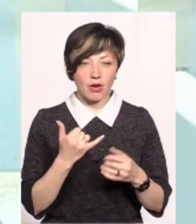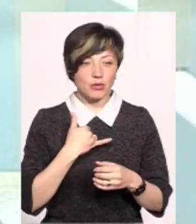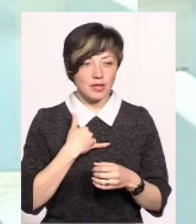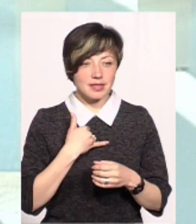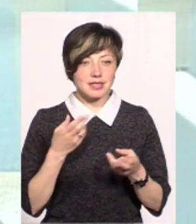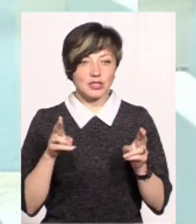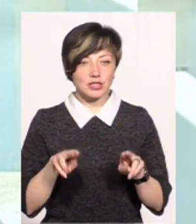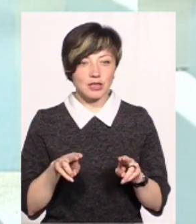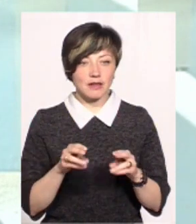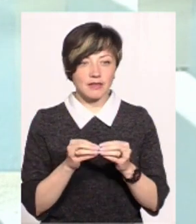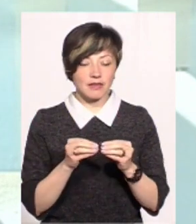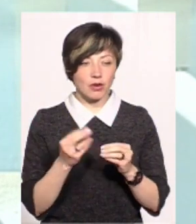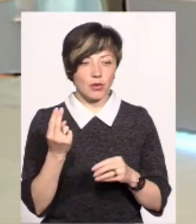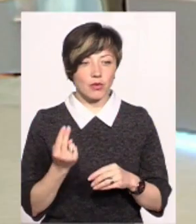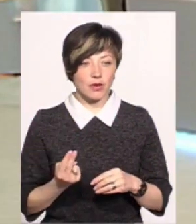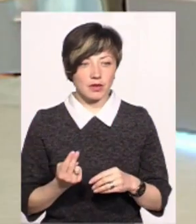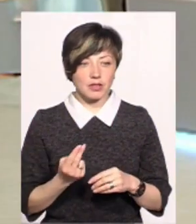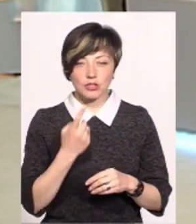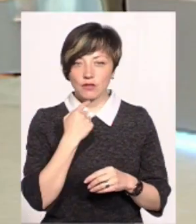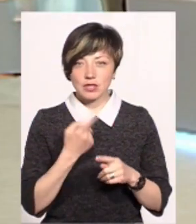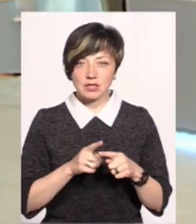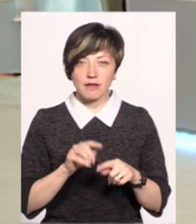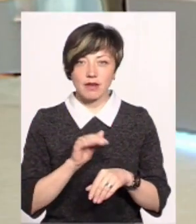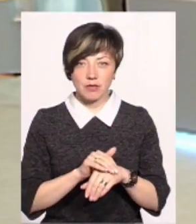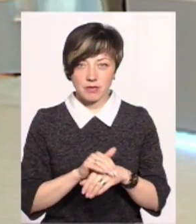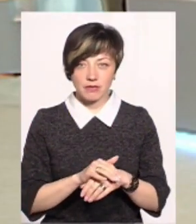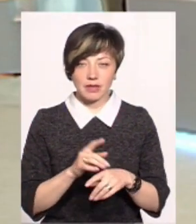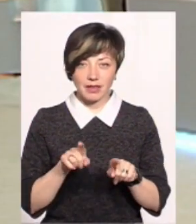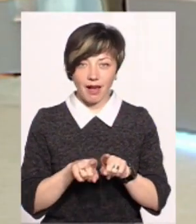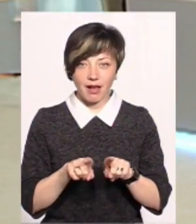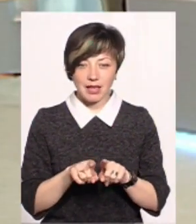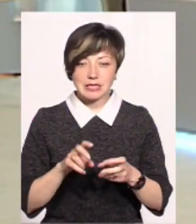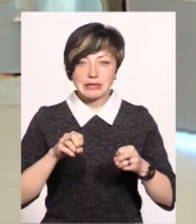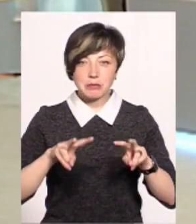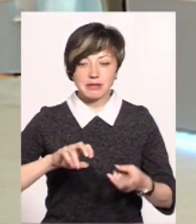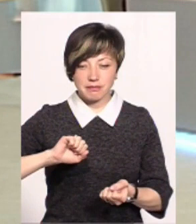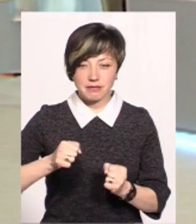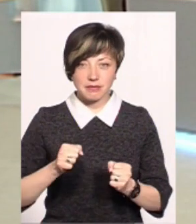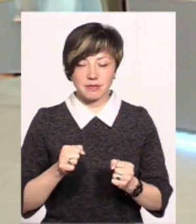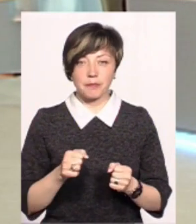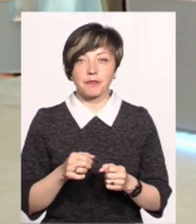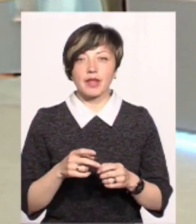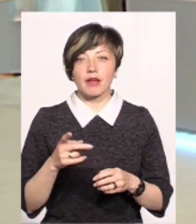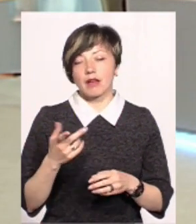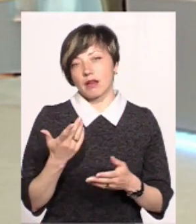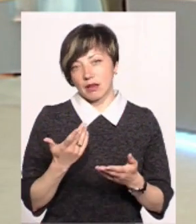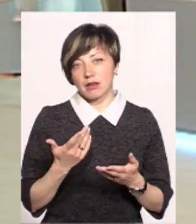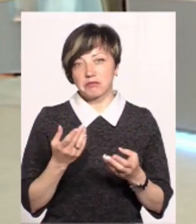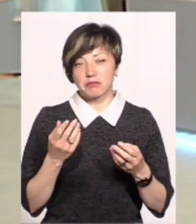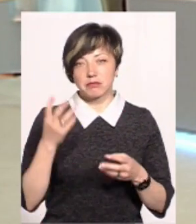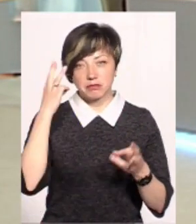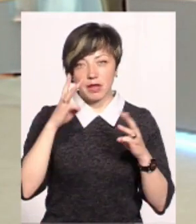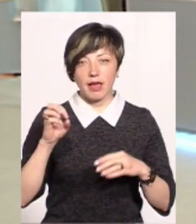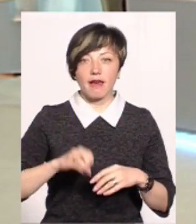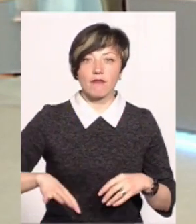а вона залишається в тому самому кольорі червоному. То це є фактично сублімований. І тренд і Європи, і